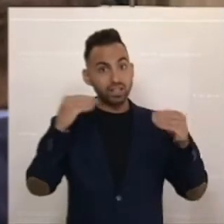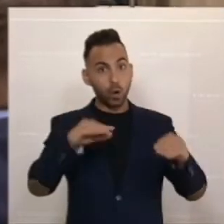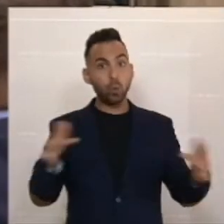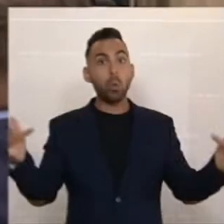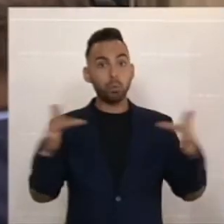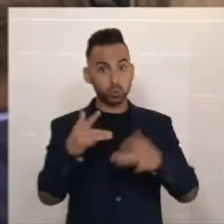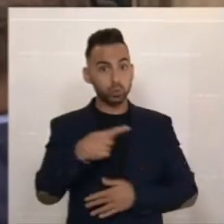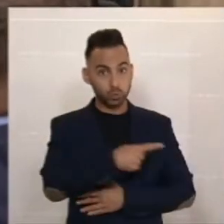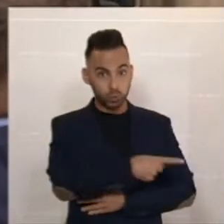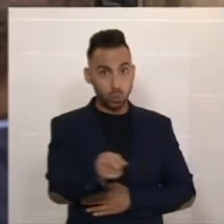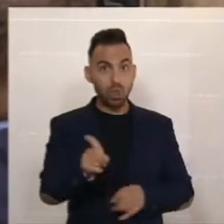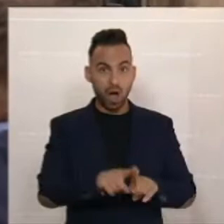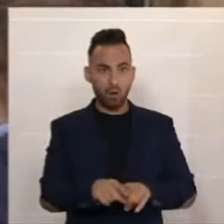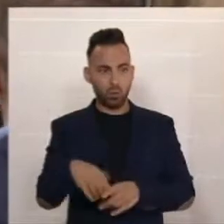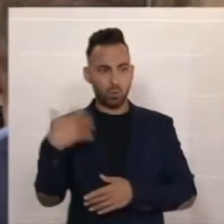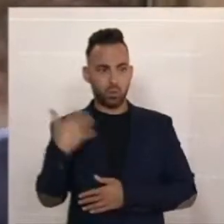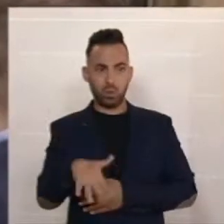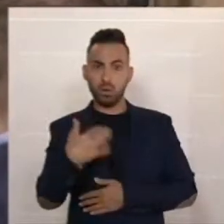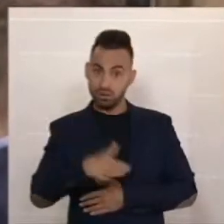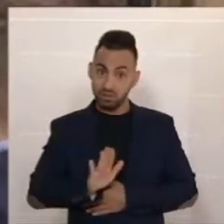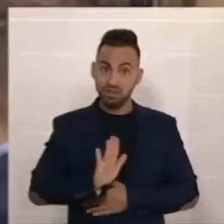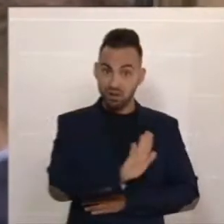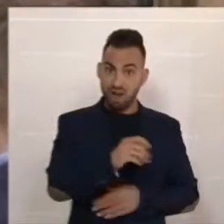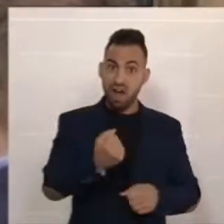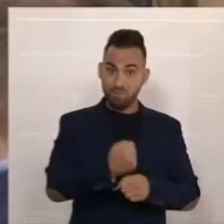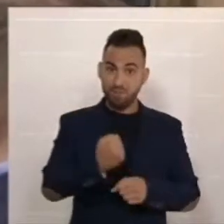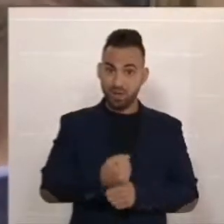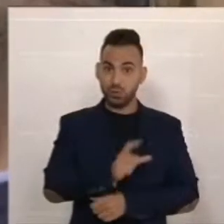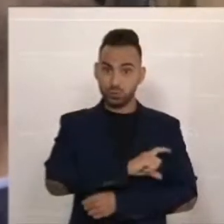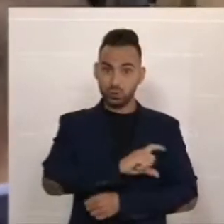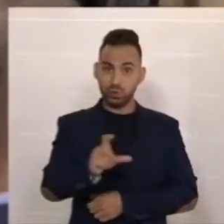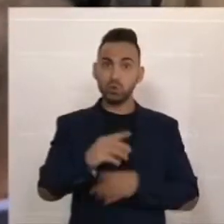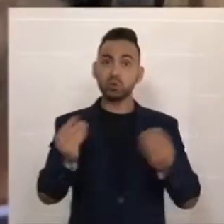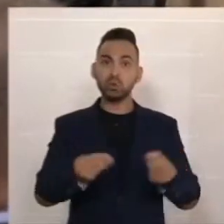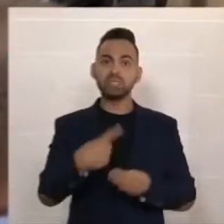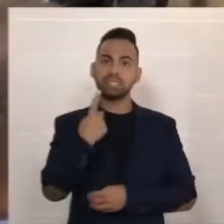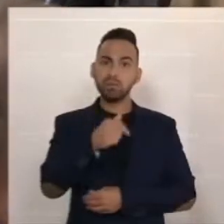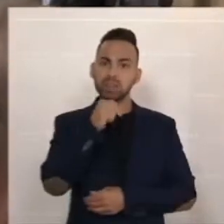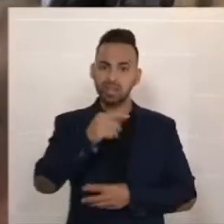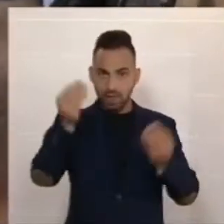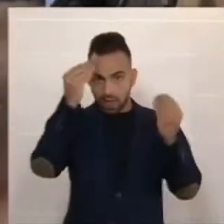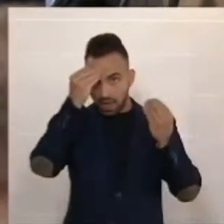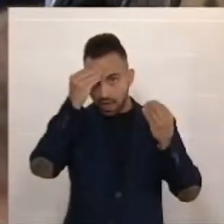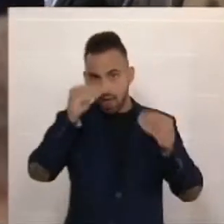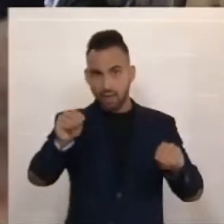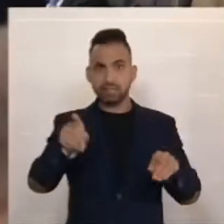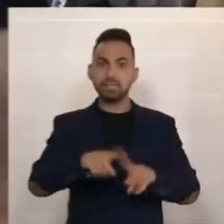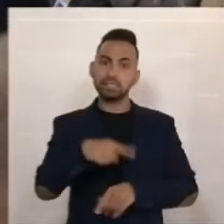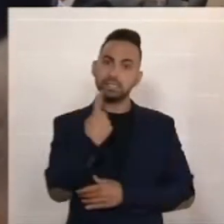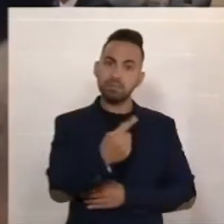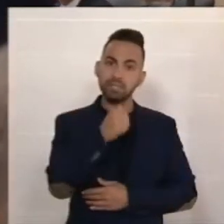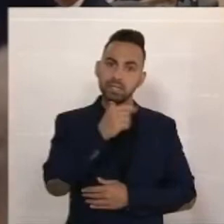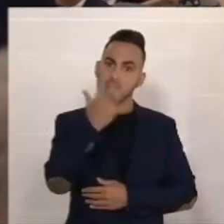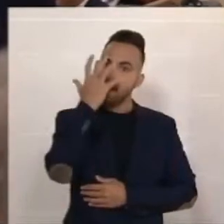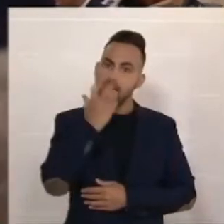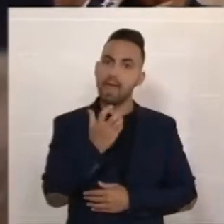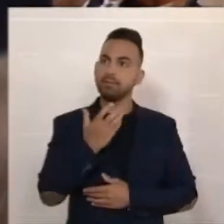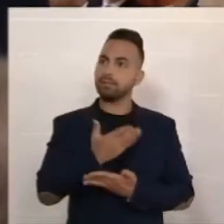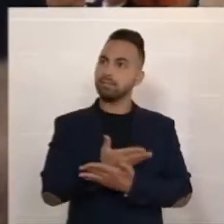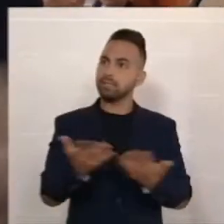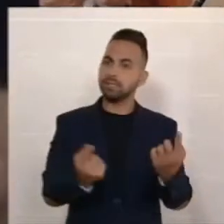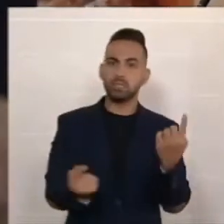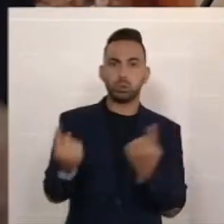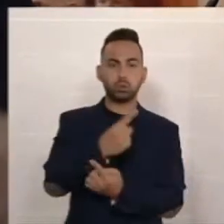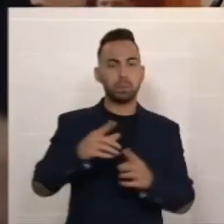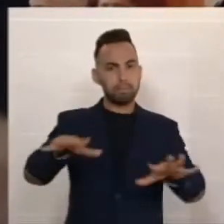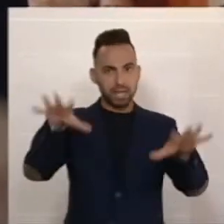Opposition. Und das ist Ihrer Arbeit geschuldet, weil Sie eben nicht redlich sind, weil Sie nicht versuchen, die Ernsthaftigkeit der Lage